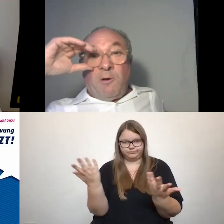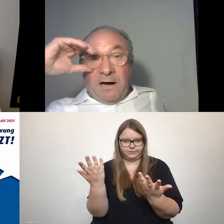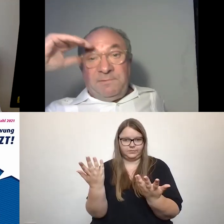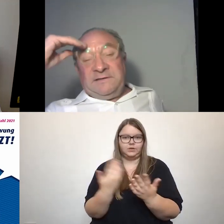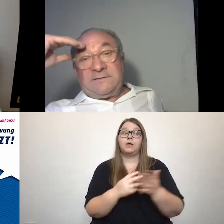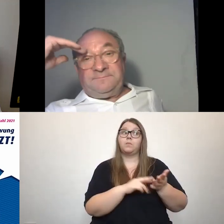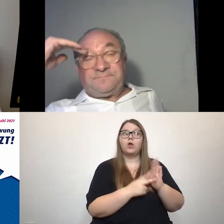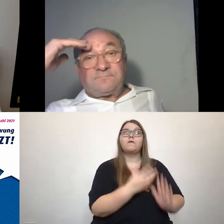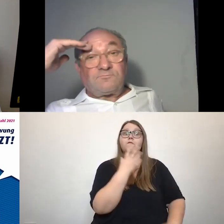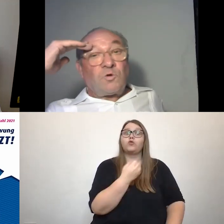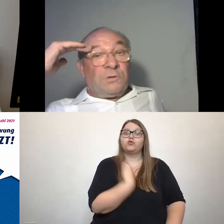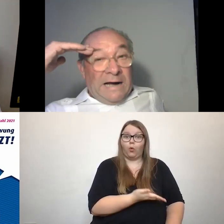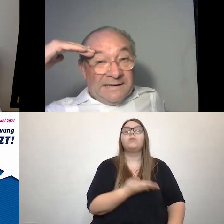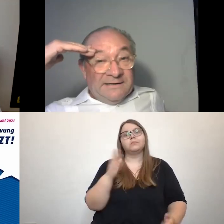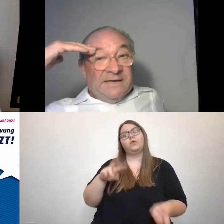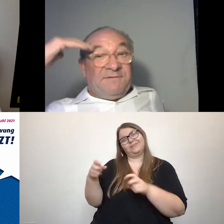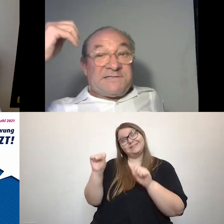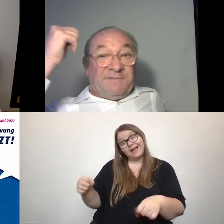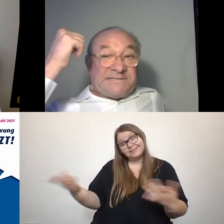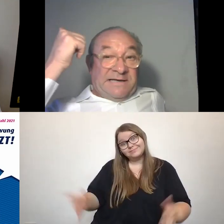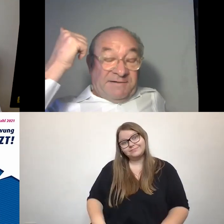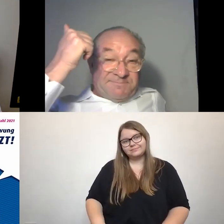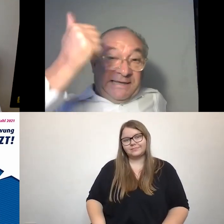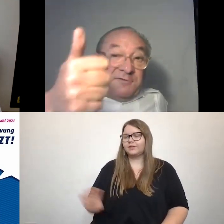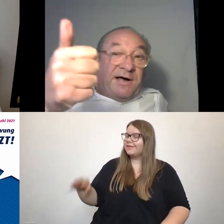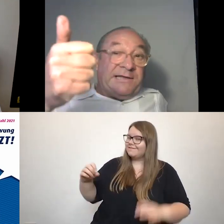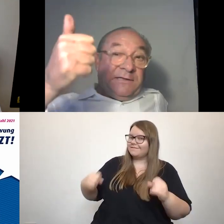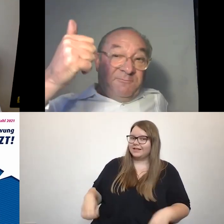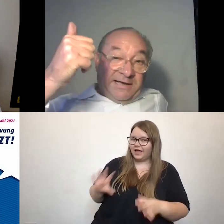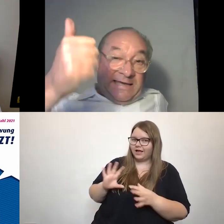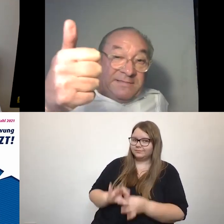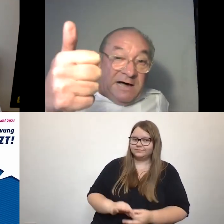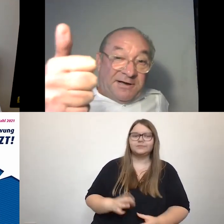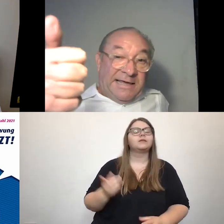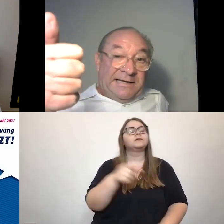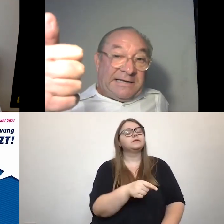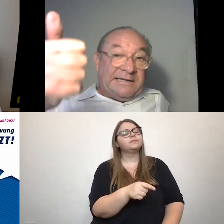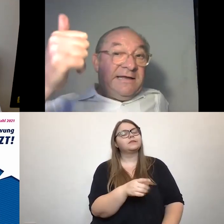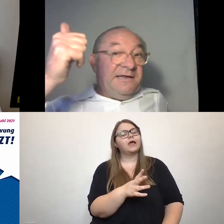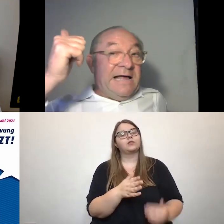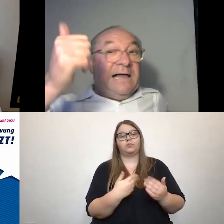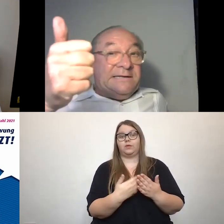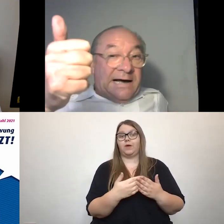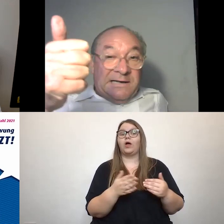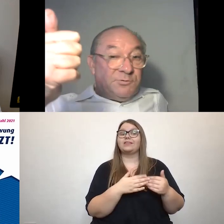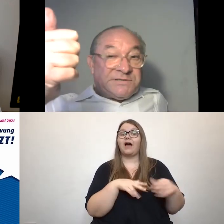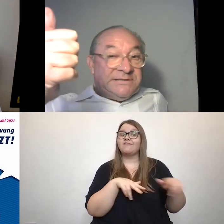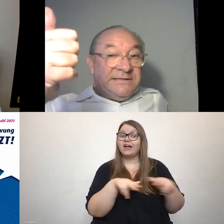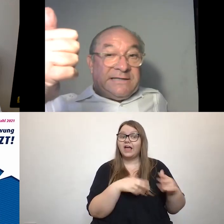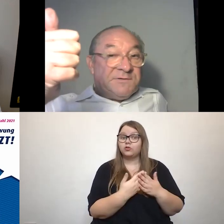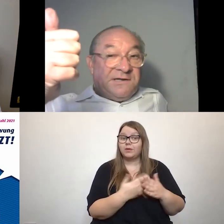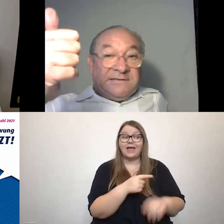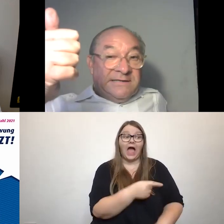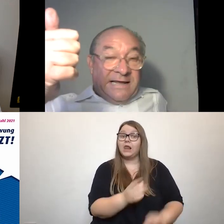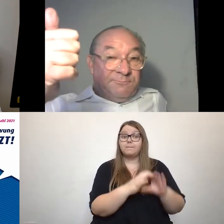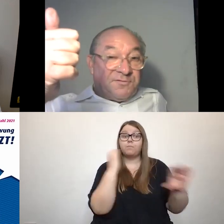ist, eben auch machbar ist. Verena, was bei dir, also ich, in Verkehr, Nahverkehr angeht, alle Busse,